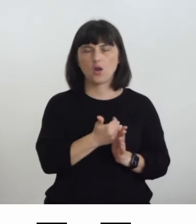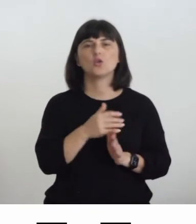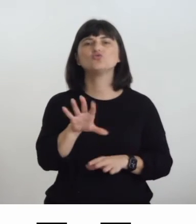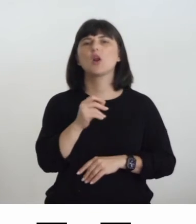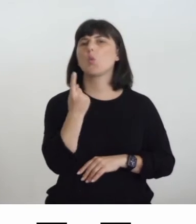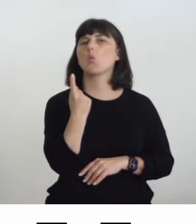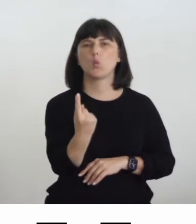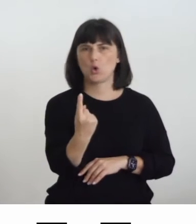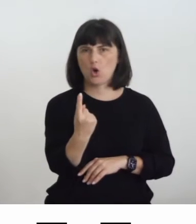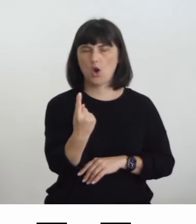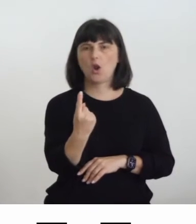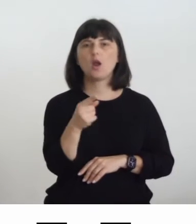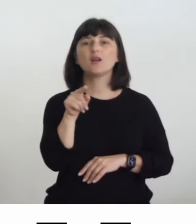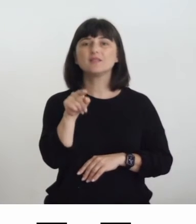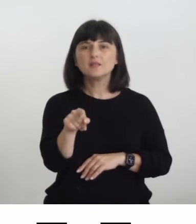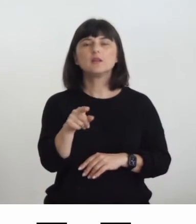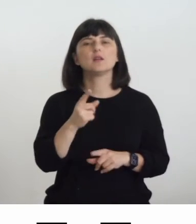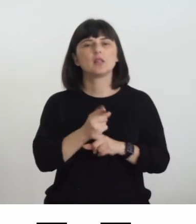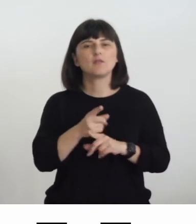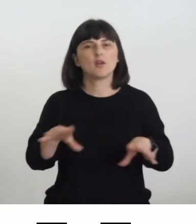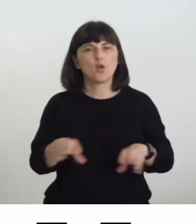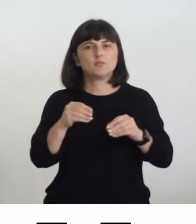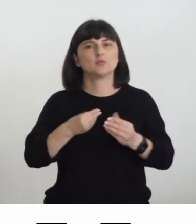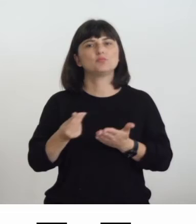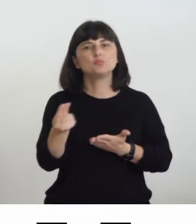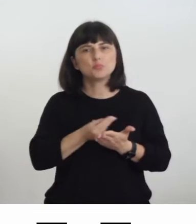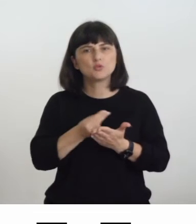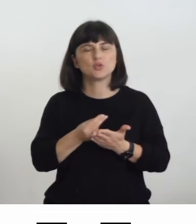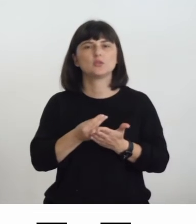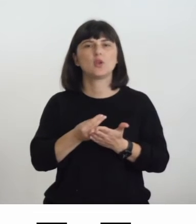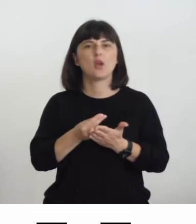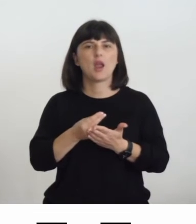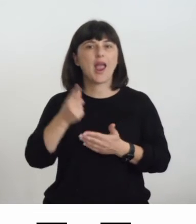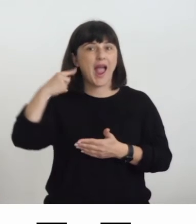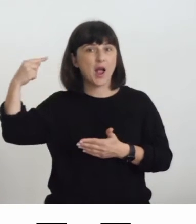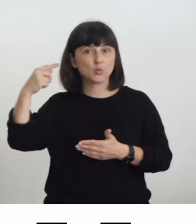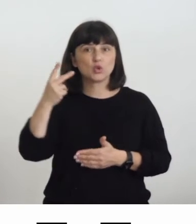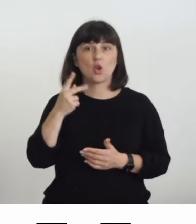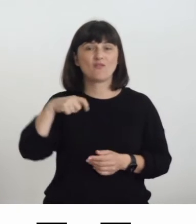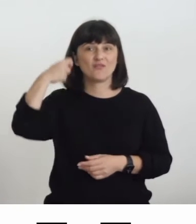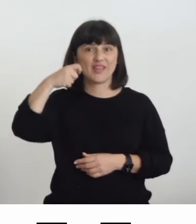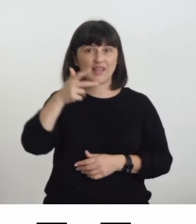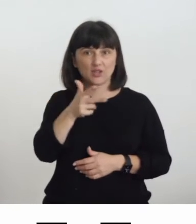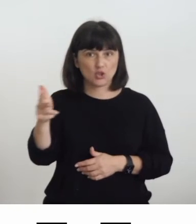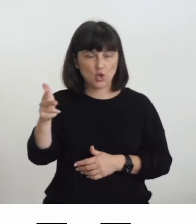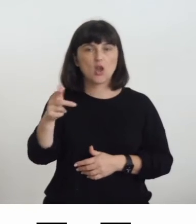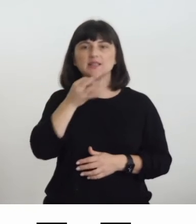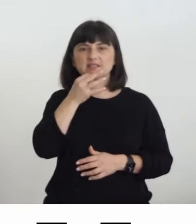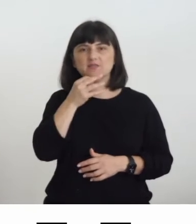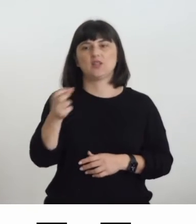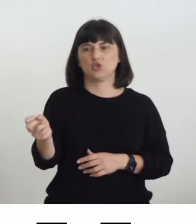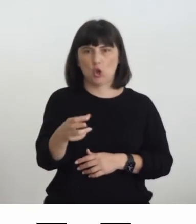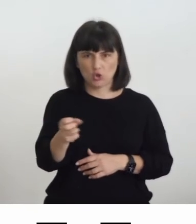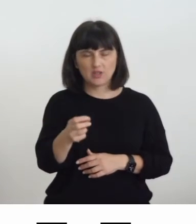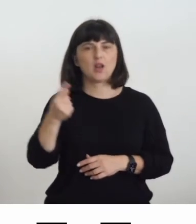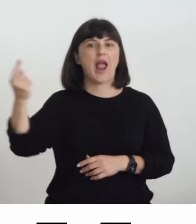quali doveva progettare un progetto audio-video accessibile ovvero provvisto sia di sottotitoli sia di